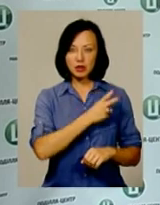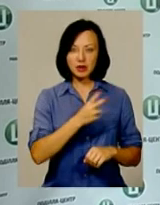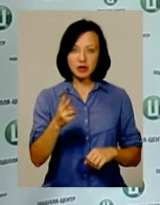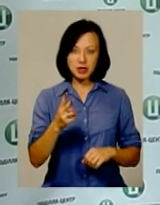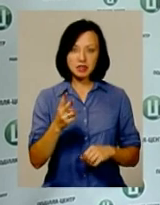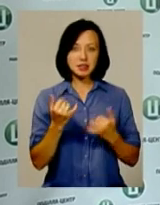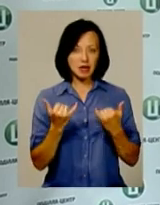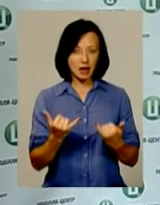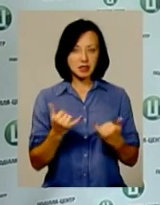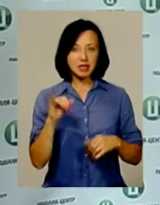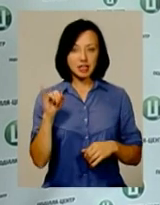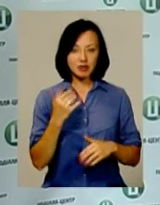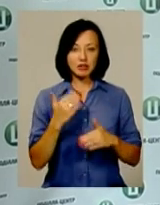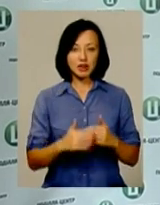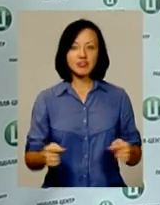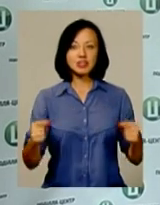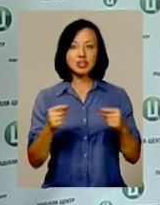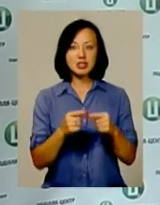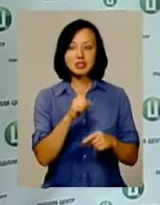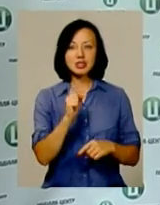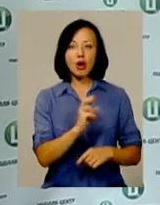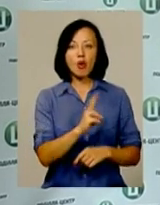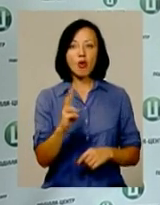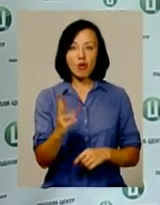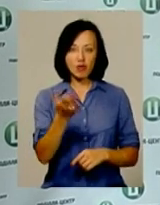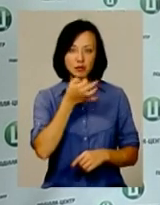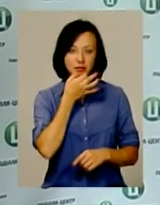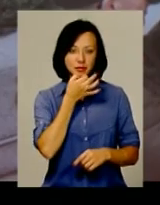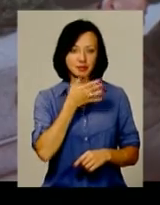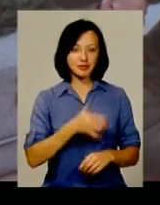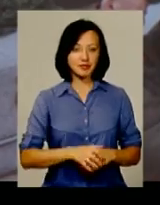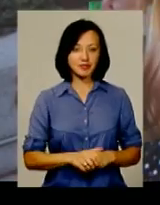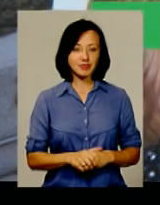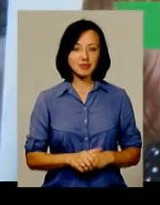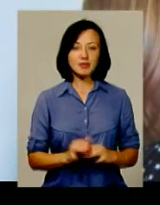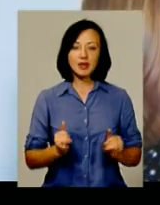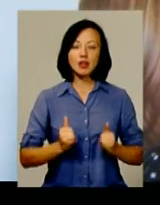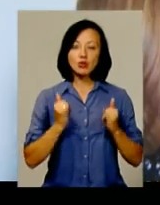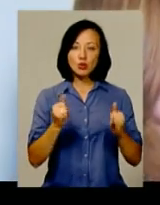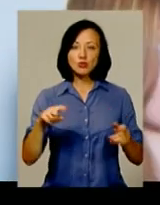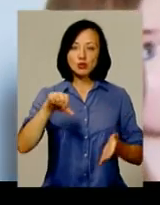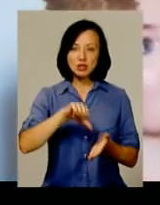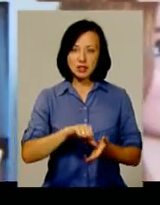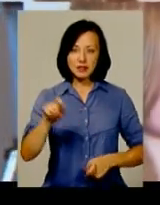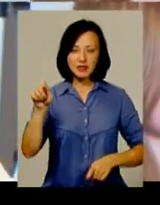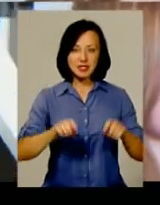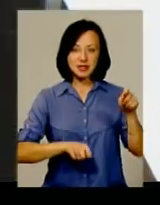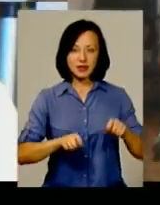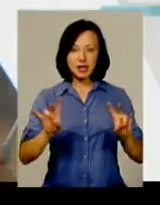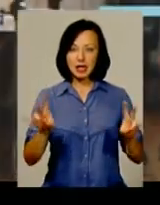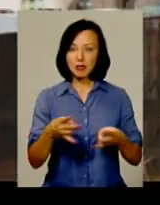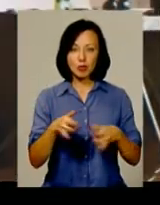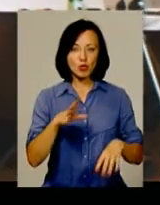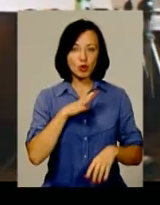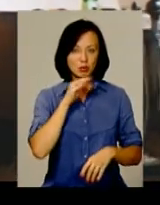переглянути вже зараз, і вже визначатися за якогось фаворита свого». Для того, щоб взяти участь у фестивалі, не потрібно